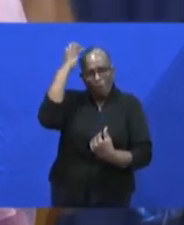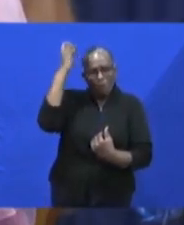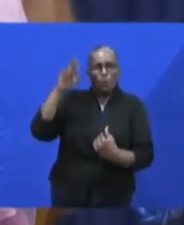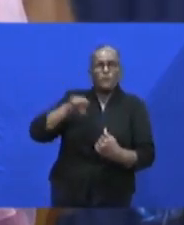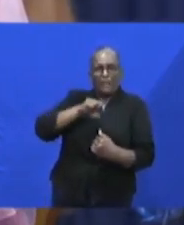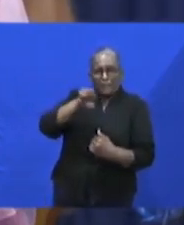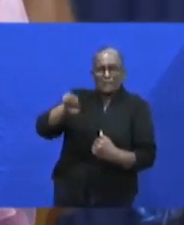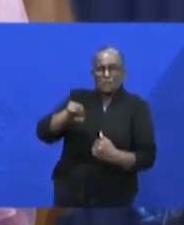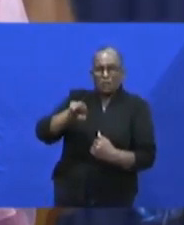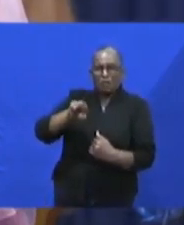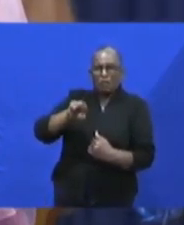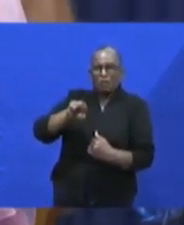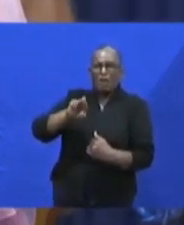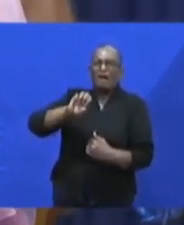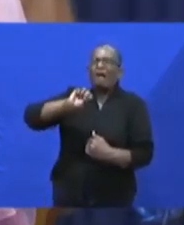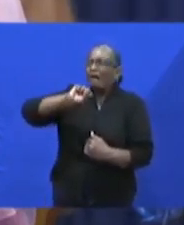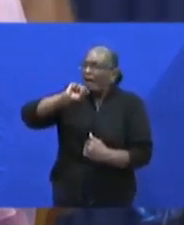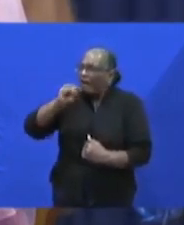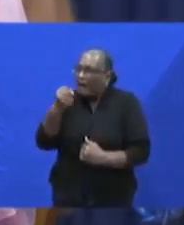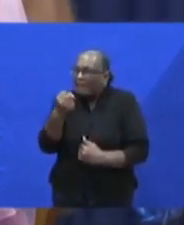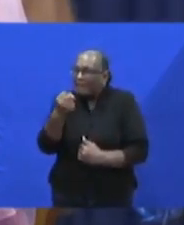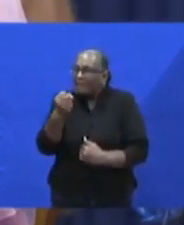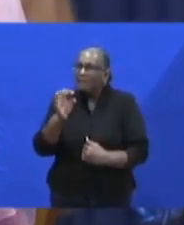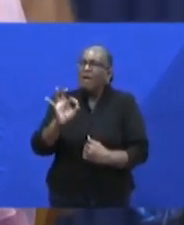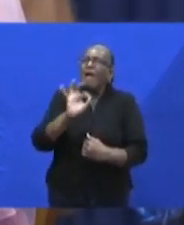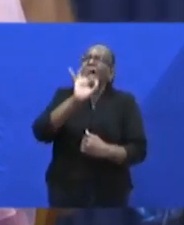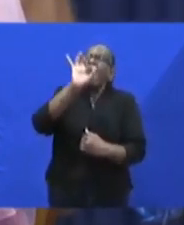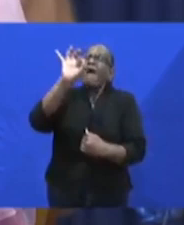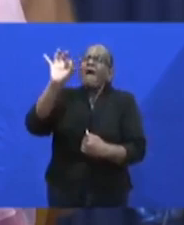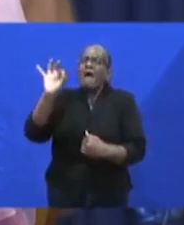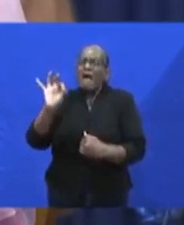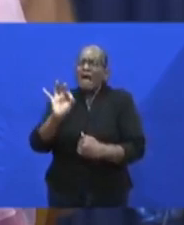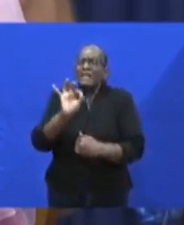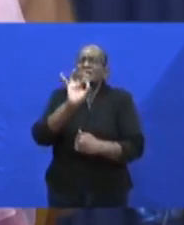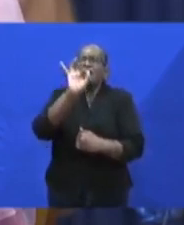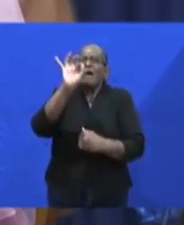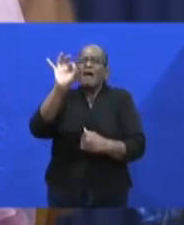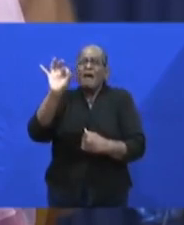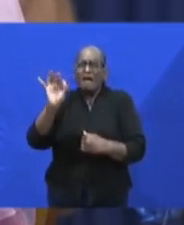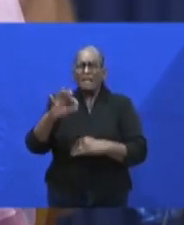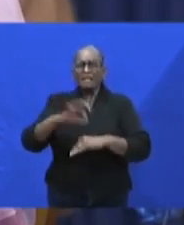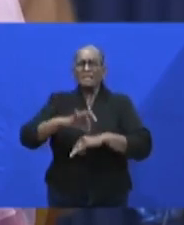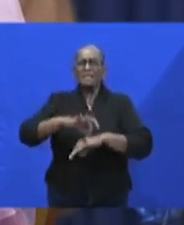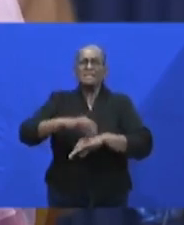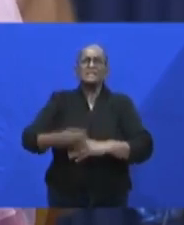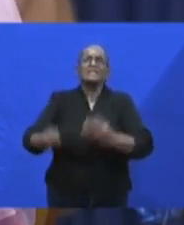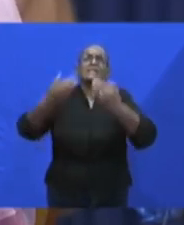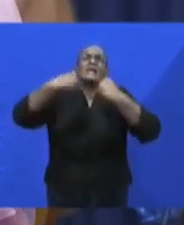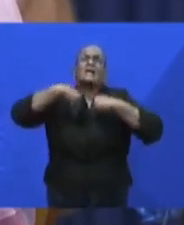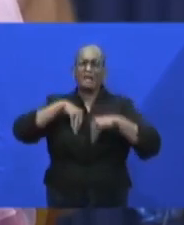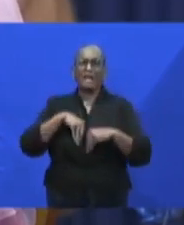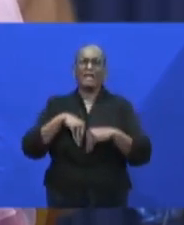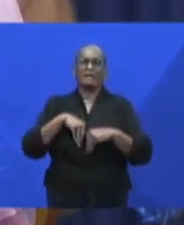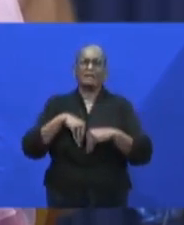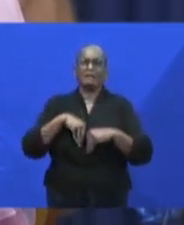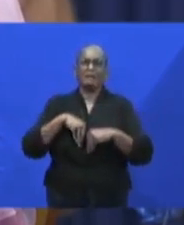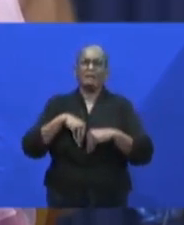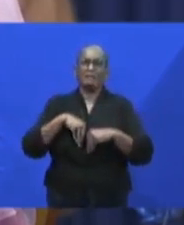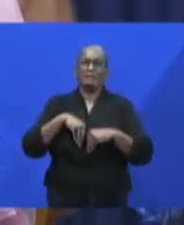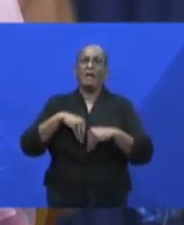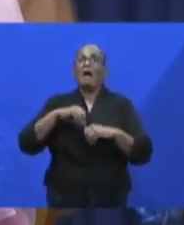lopen om ernstige complicaties te ondervinden mochten zij